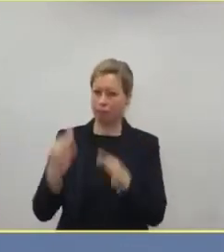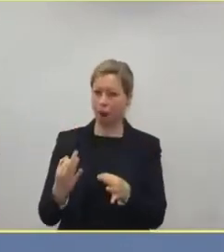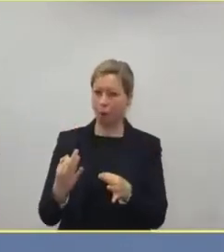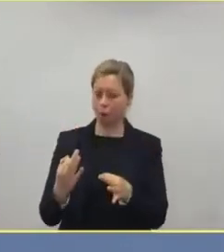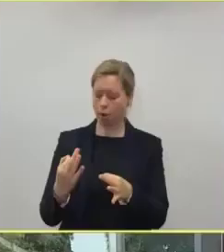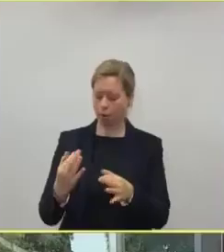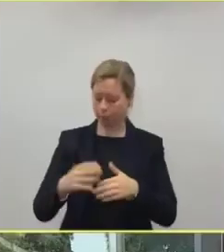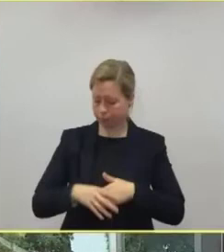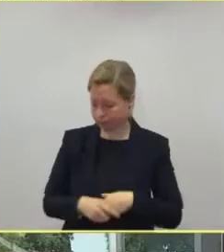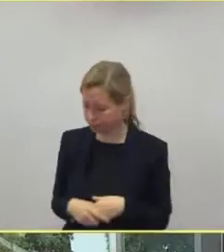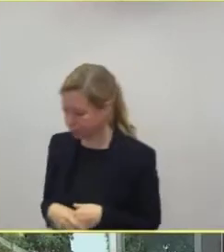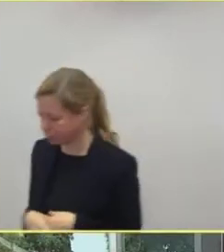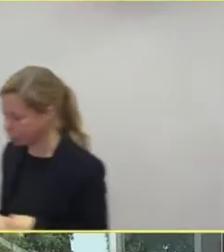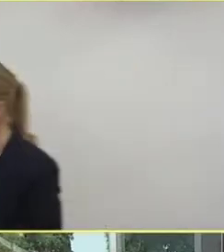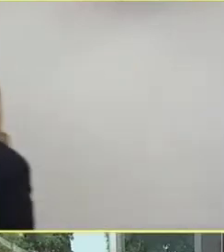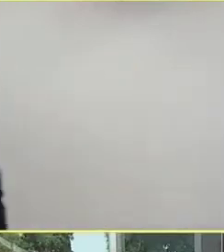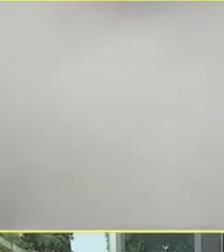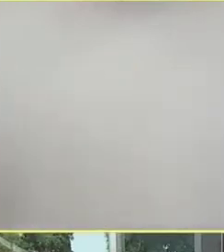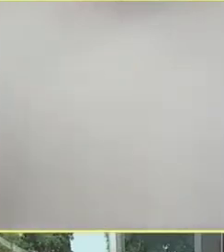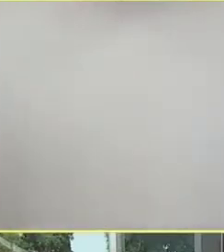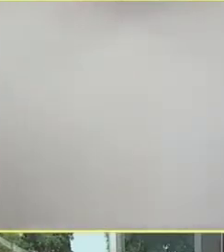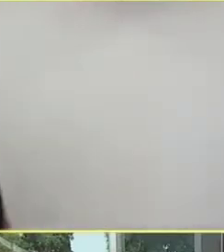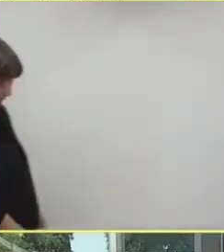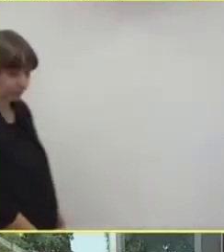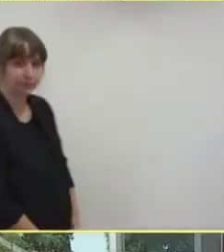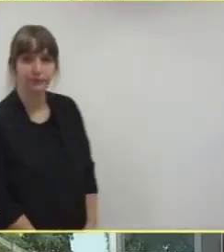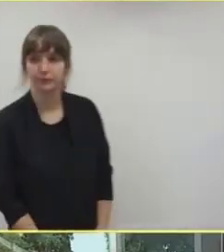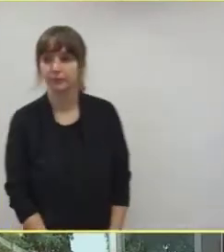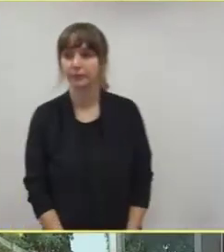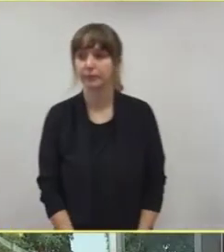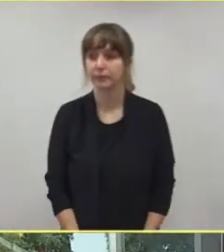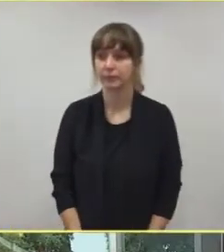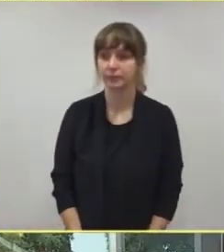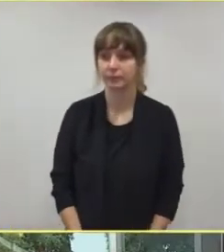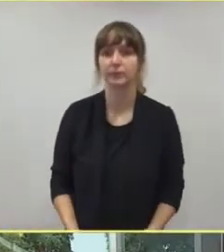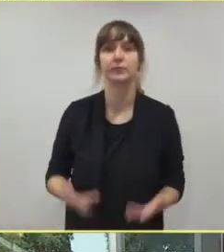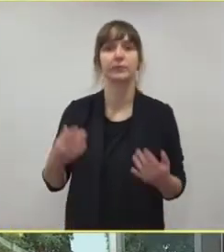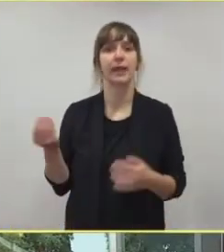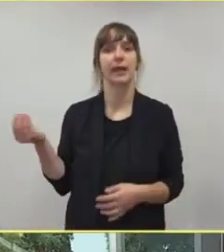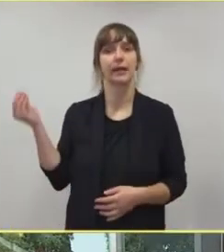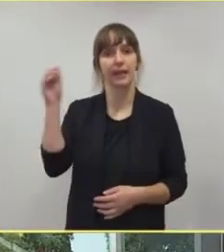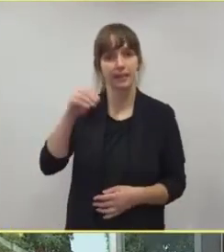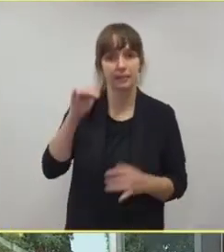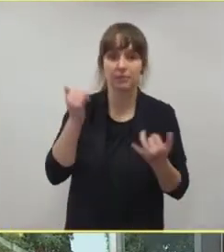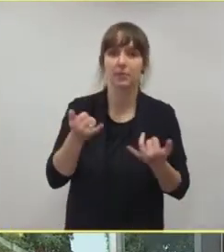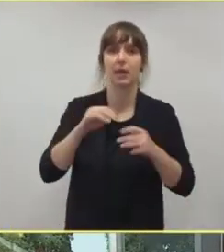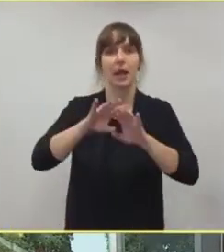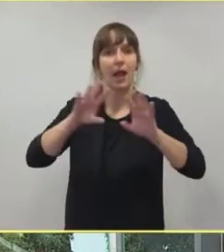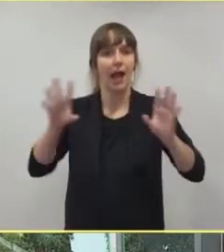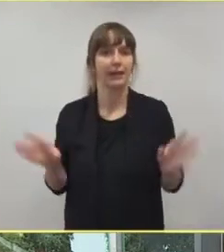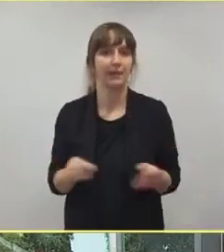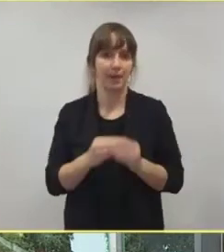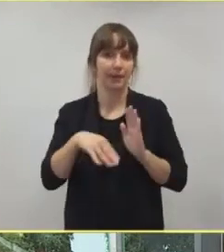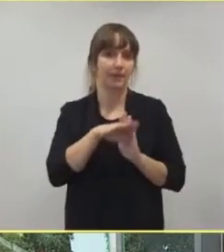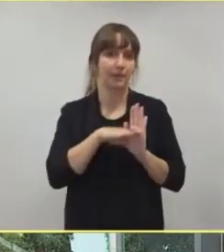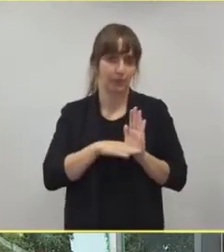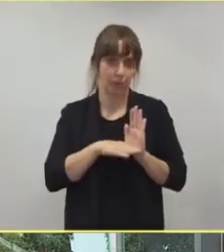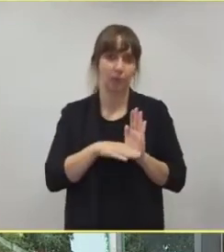Sie ergänzen gerne, bitte. Ergänzend. Also wir hatten ja die sogenannte Allgemeinverfügung auch in Bayern,